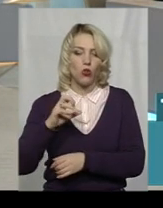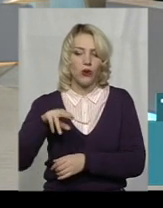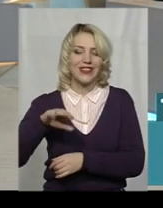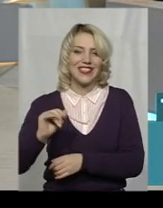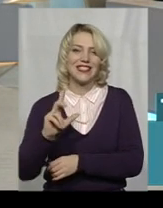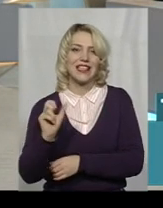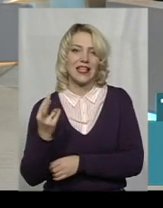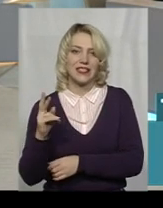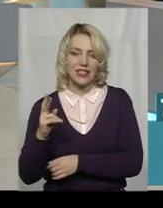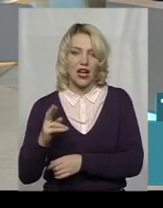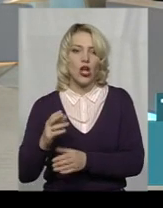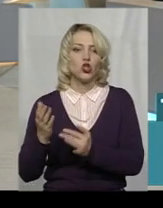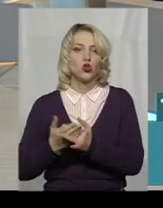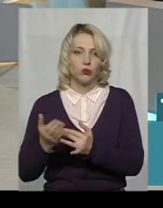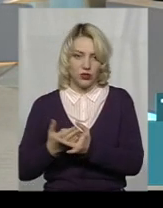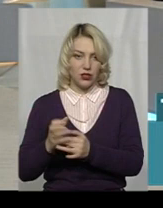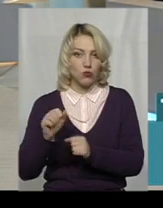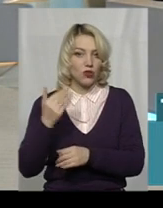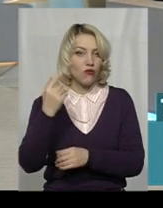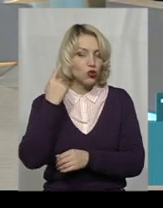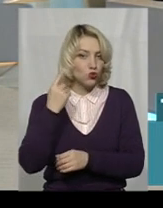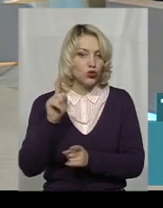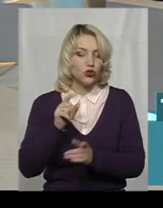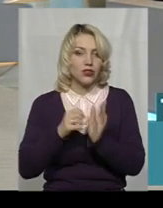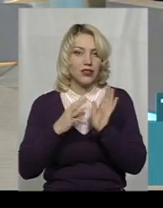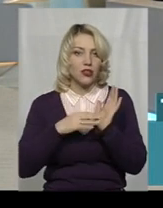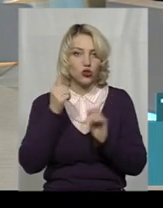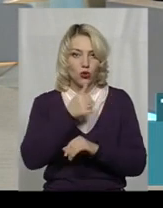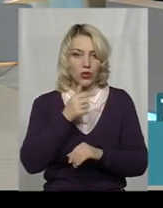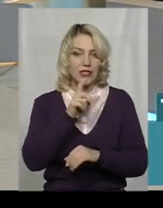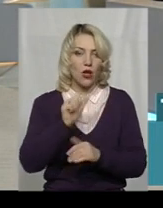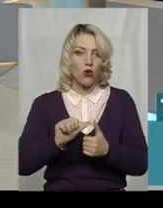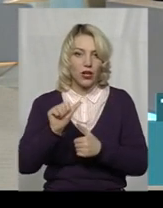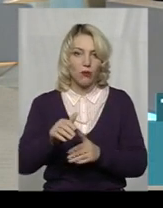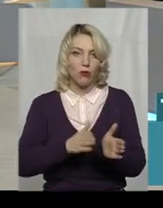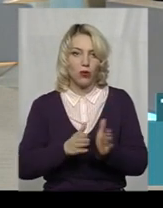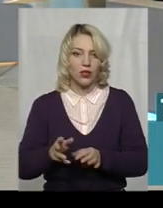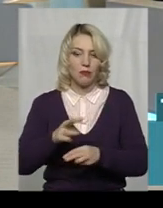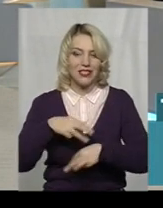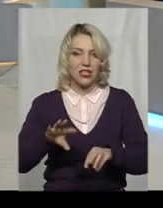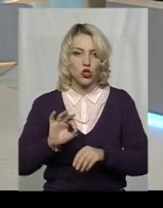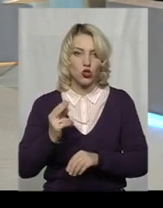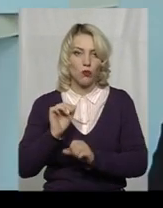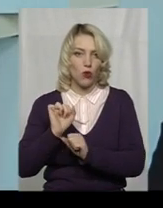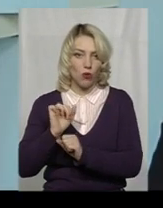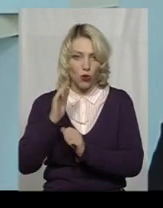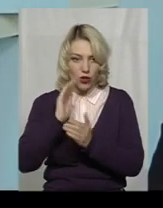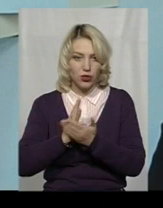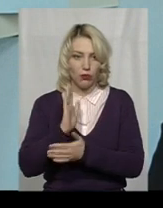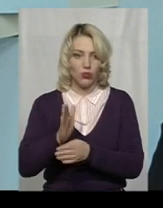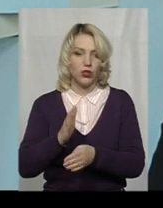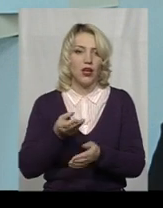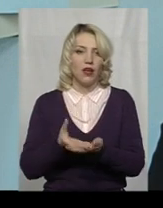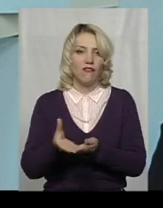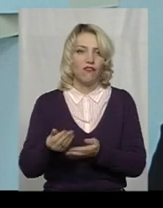Тобто, ви, можливо, чули, що вже з 2019 року за окремим порядком Мінсоцполітики буде вішкодовувати, скажімо,